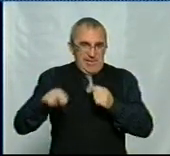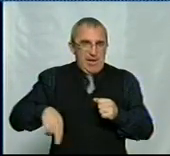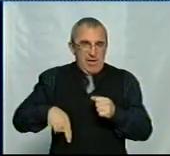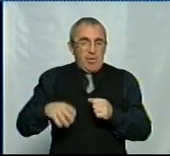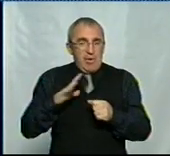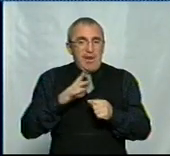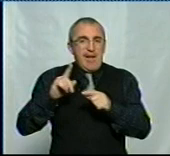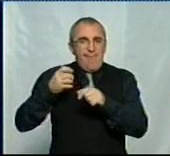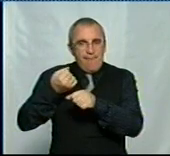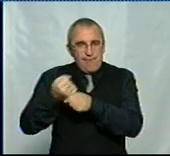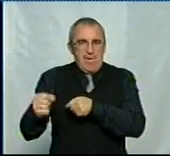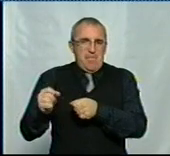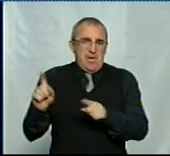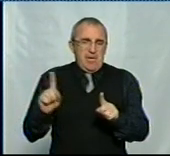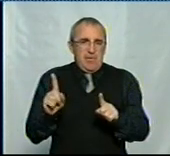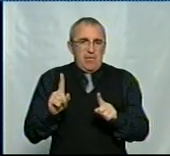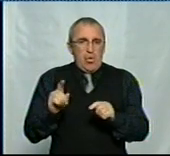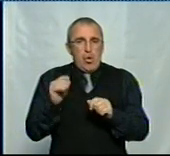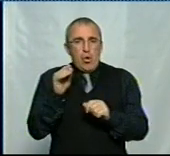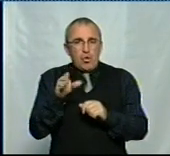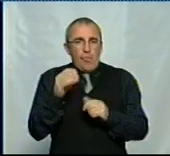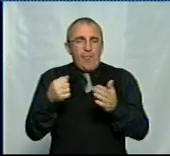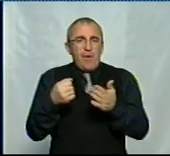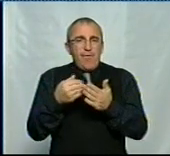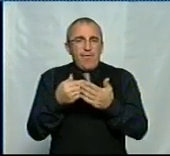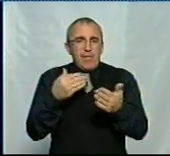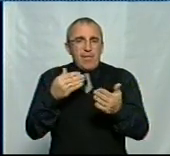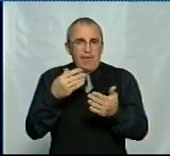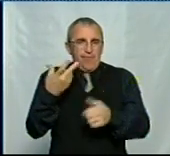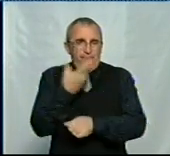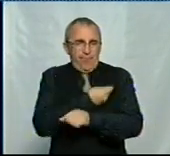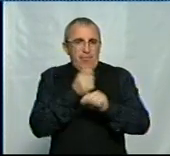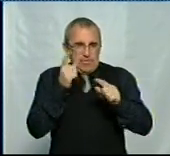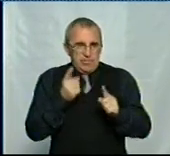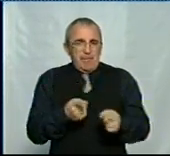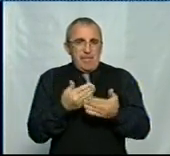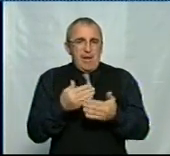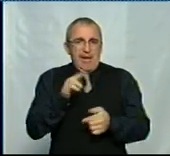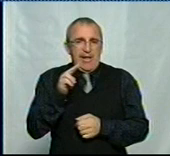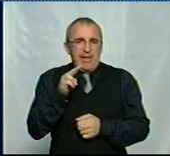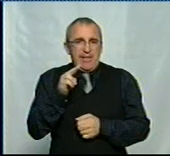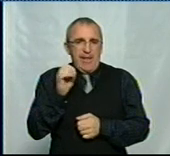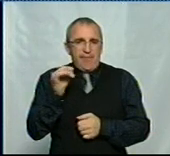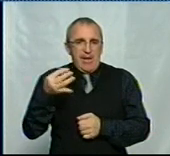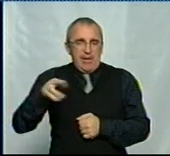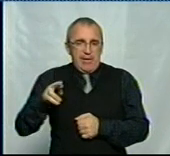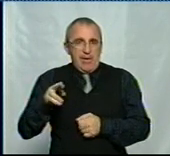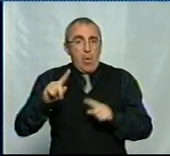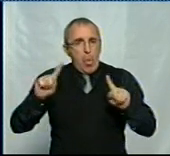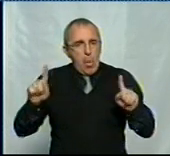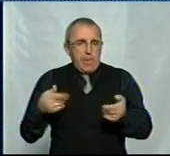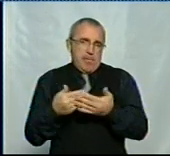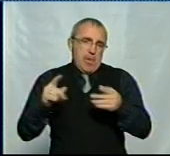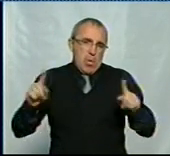і вимагати довідку про щеплення, при тому справжню довідку, від дифтерії, наприклад, але принаймні організувати